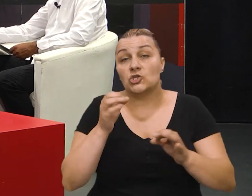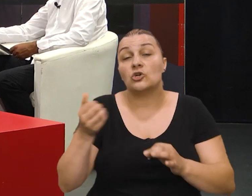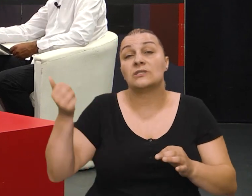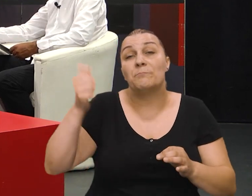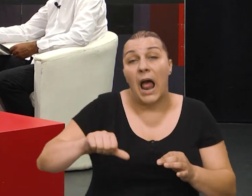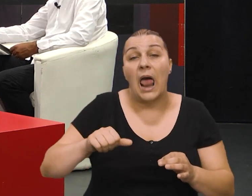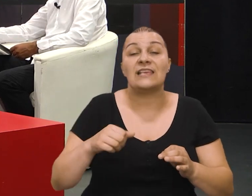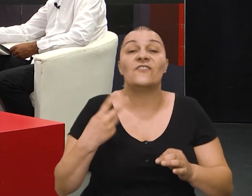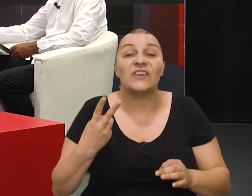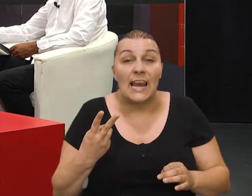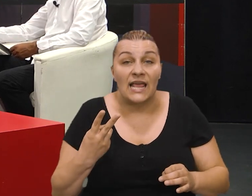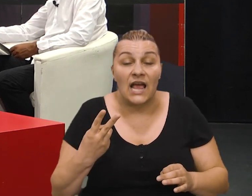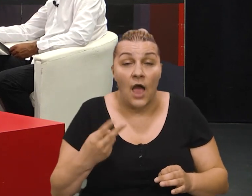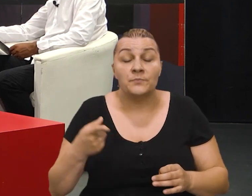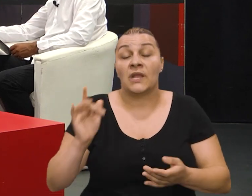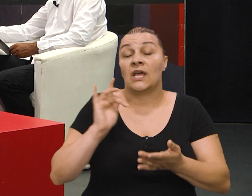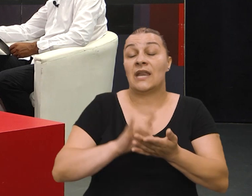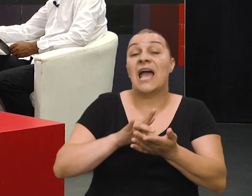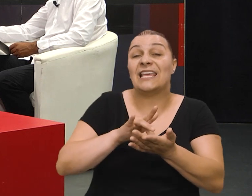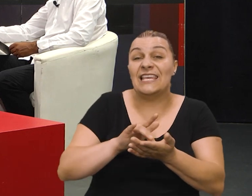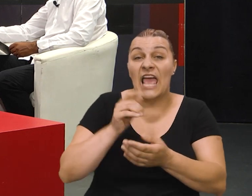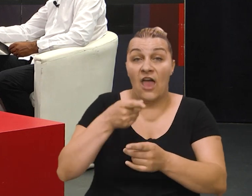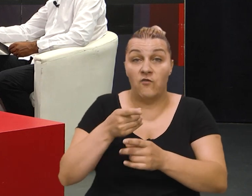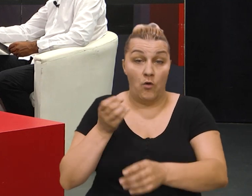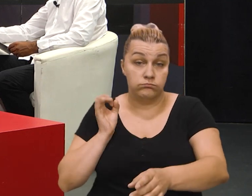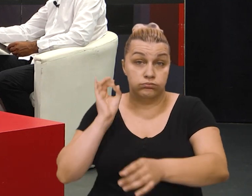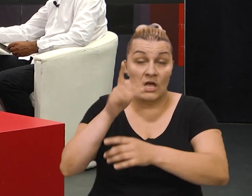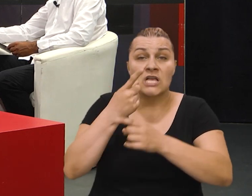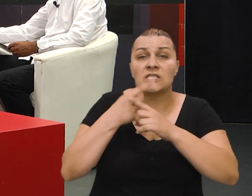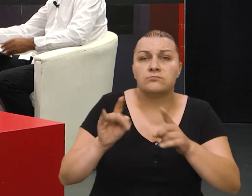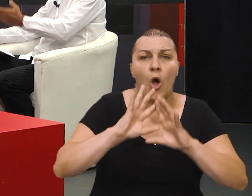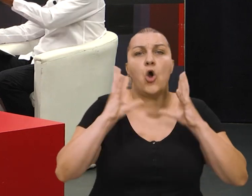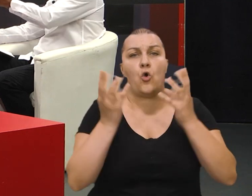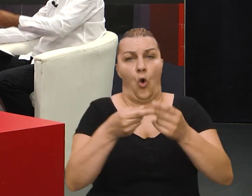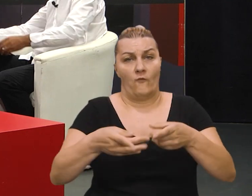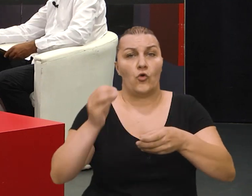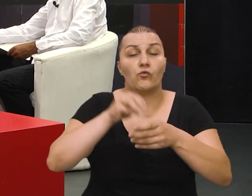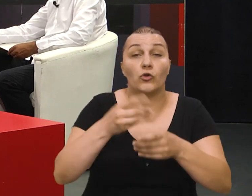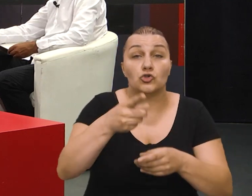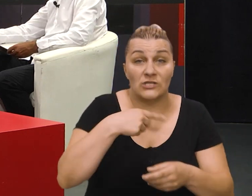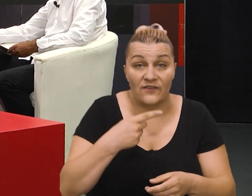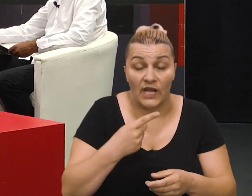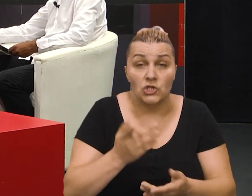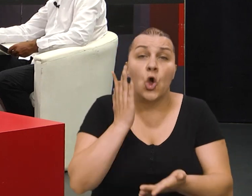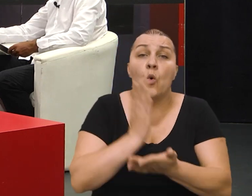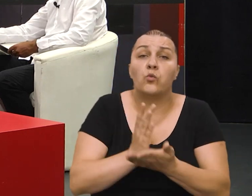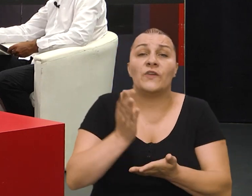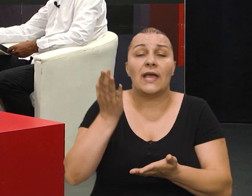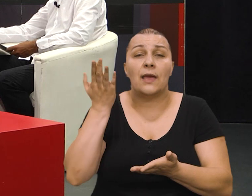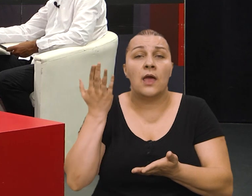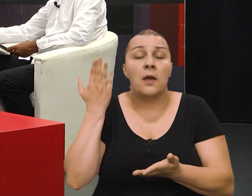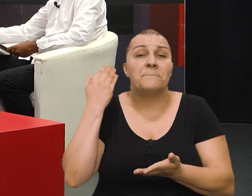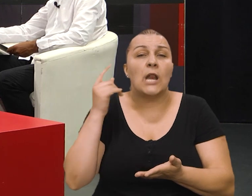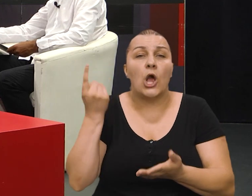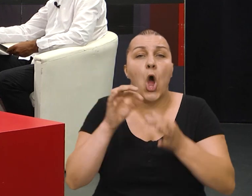nažalost, i vrlika. Na Kijevo je ispaljeno, i to zbog svega ovoga uvoda što ste vi rekli, koja je bila uvijek